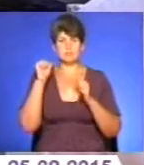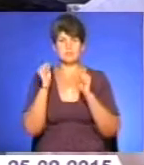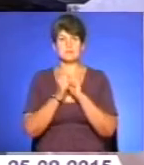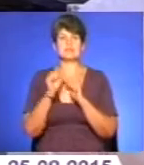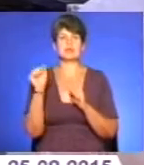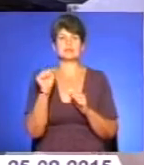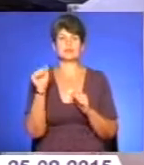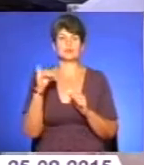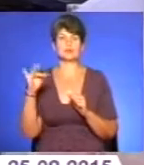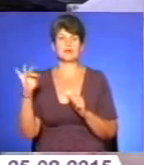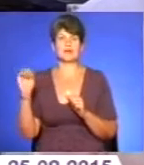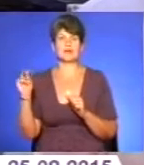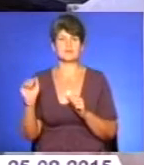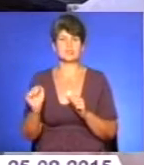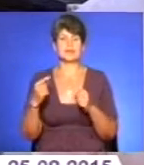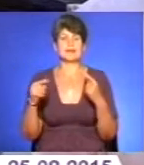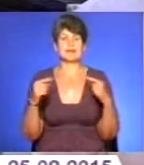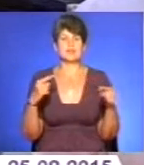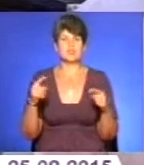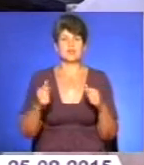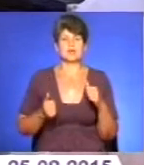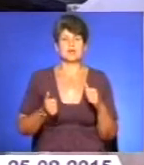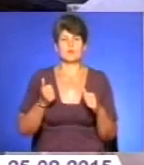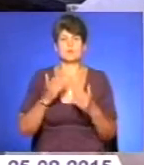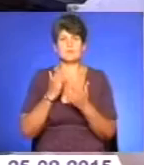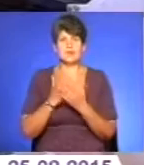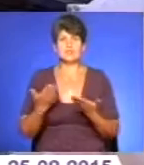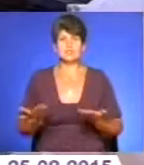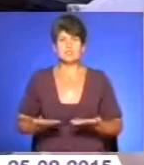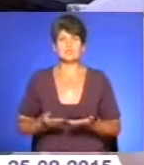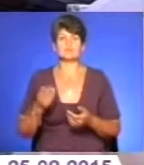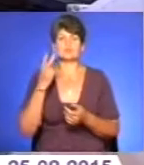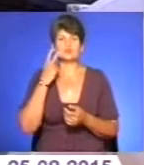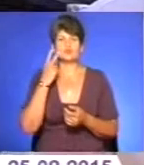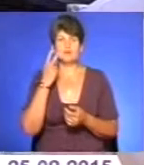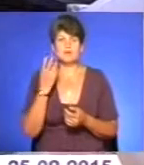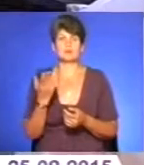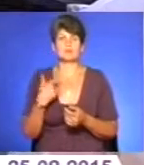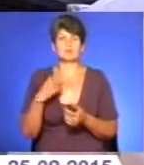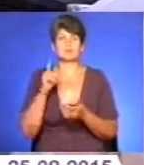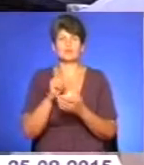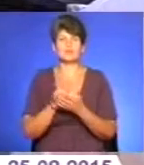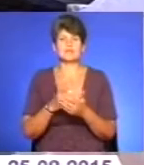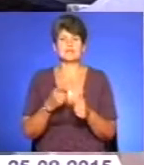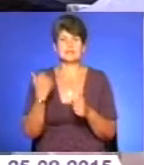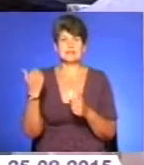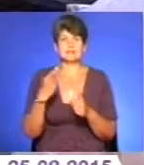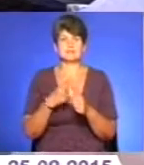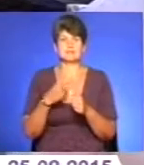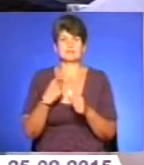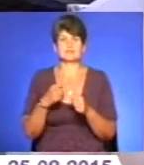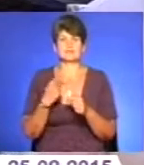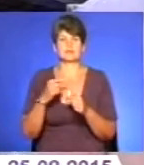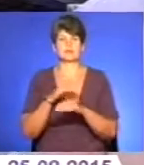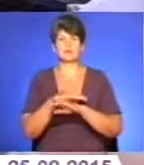Юркевича і інших героїв має жити постоянно, щоденно. Ми повинні їхніми іменами називати вулиці,